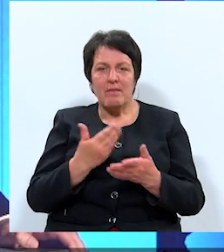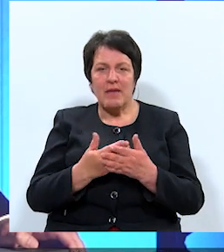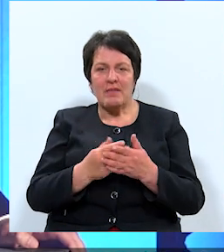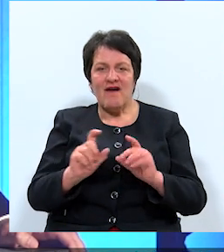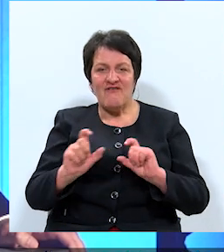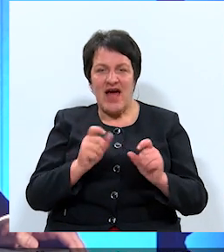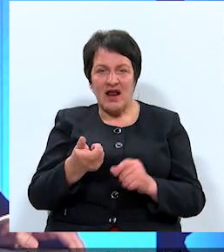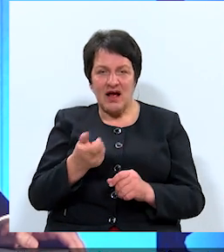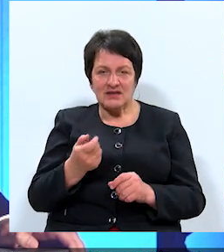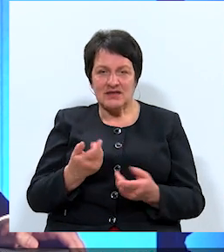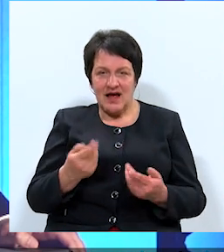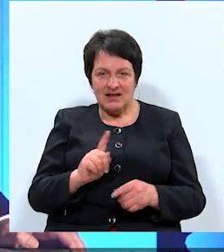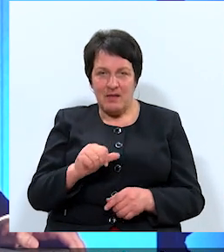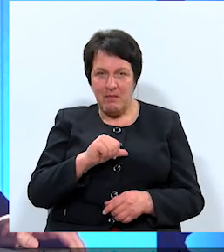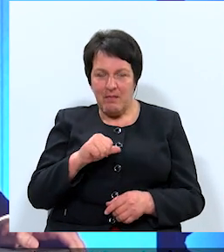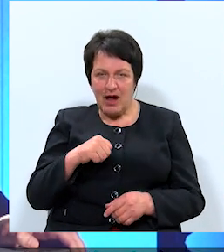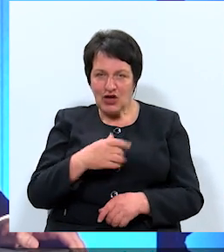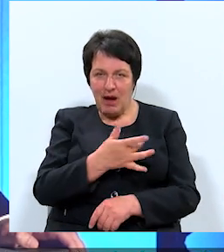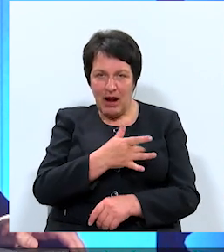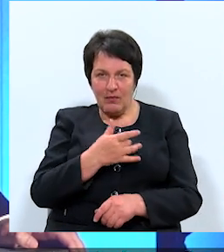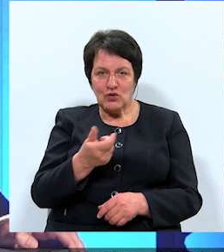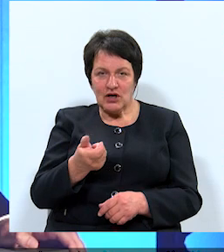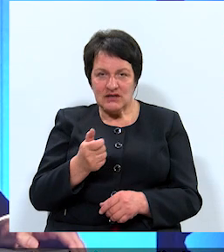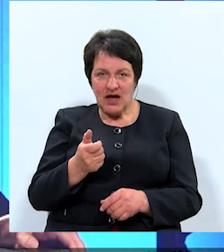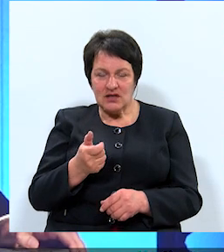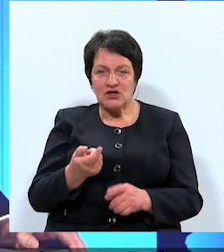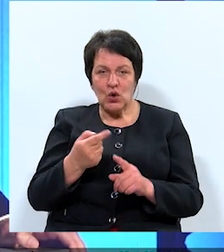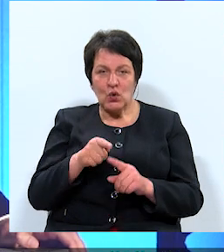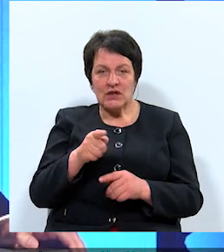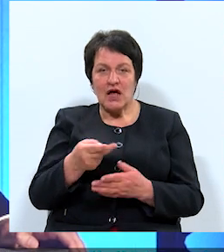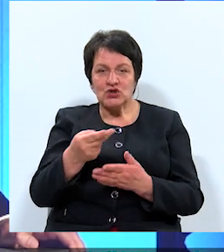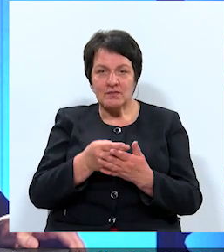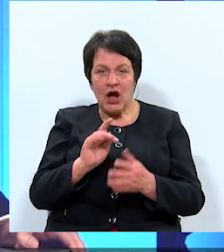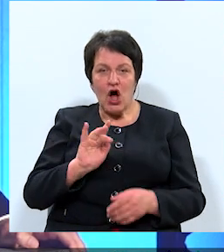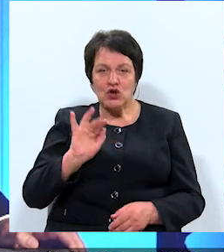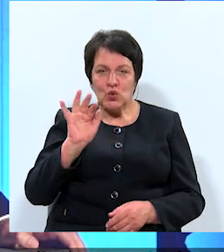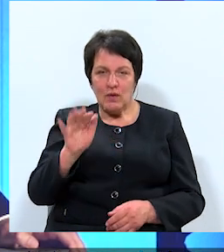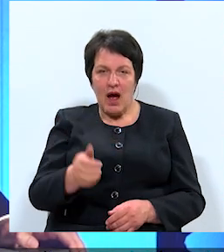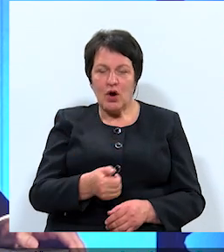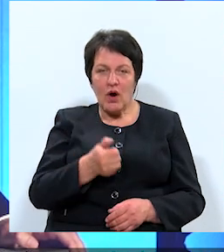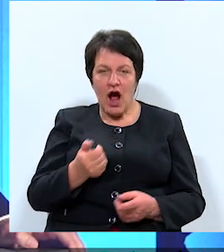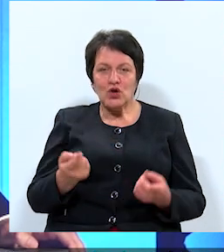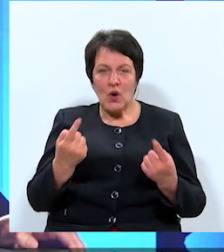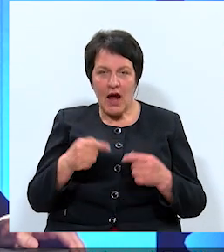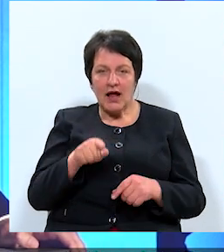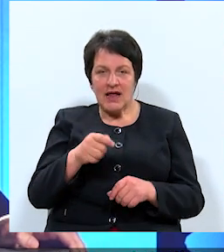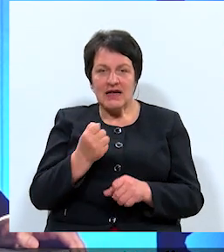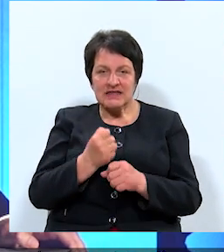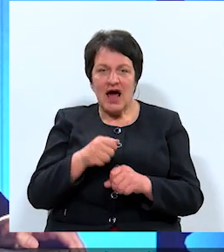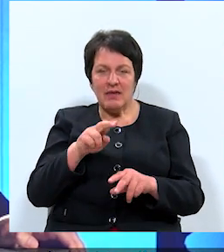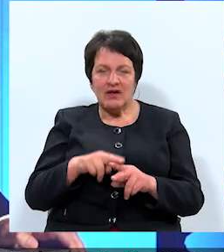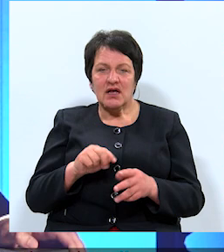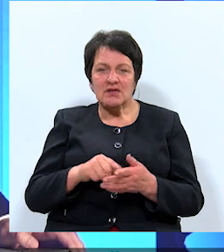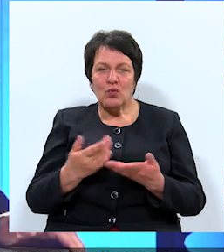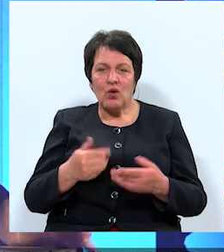veikala kasēs tagad ir pašapkalpošanas kasēs. Tas nozīmē to, ka turpmāko gadu laikā tās darba vietas